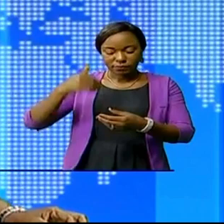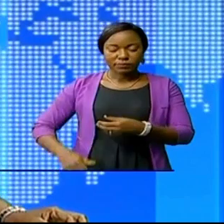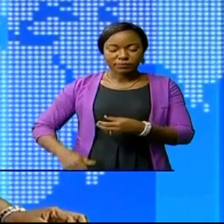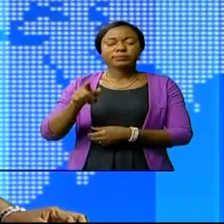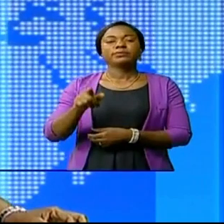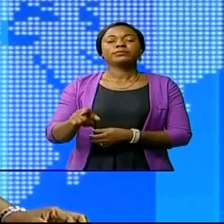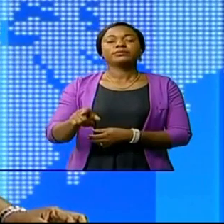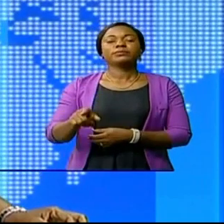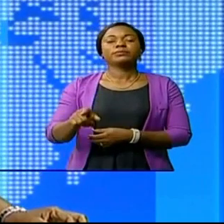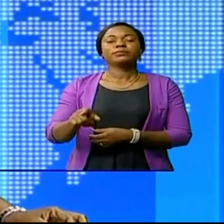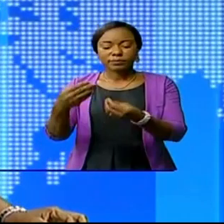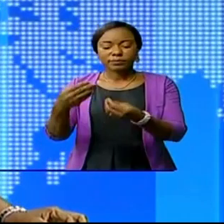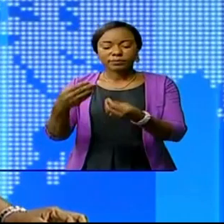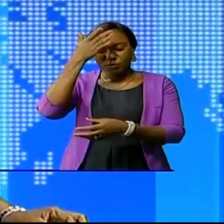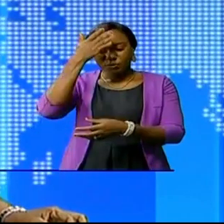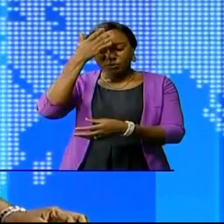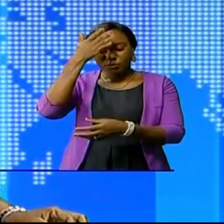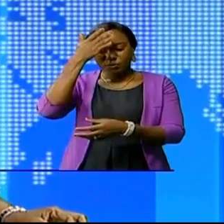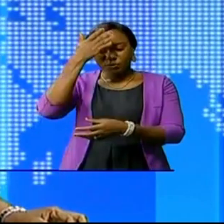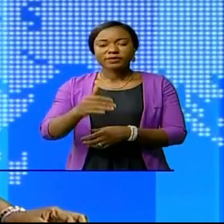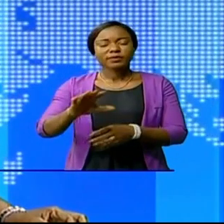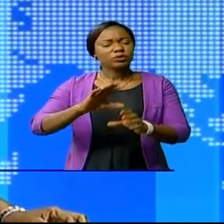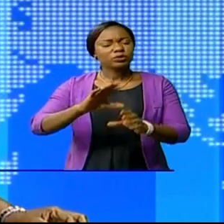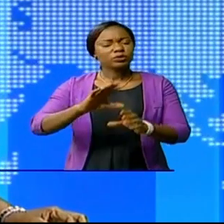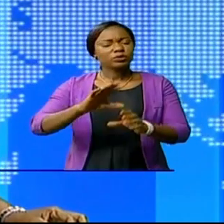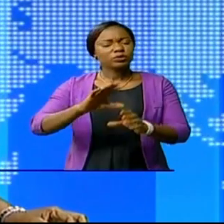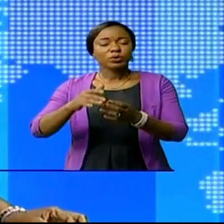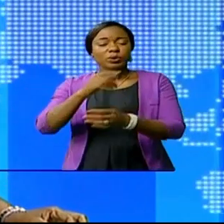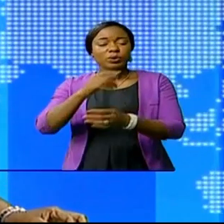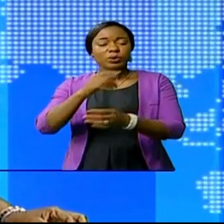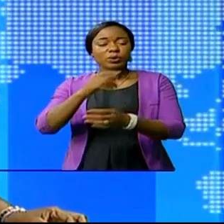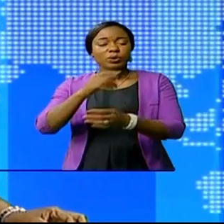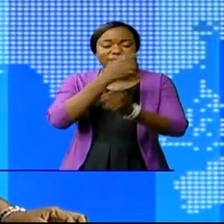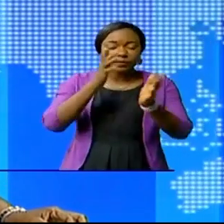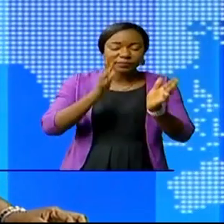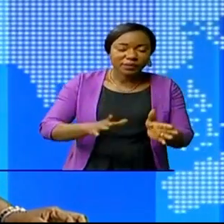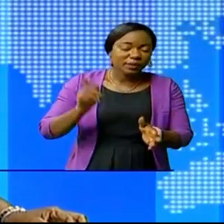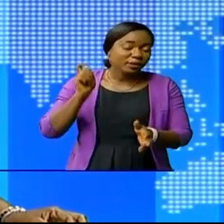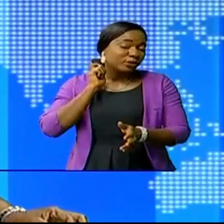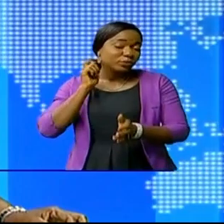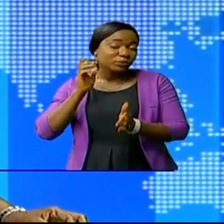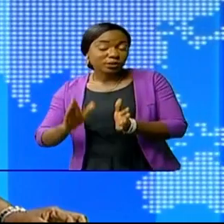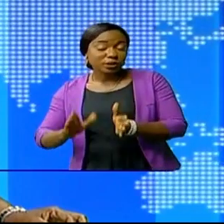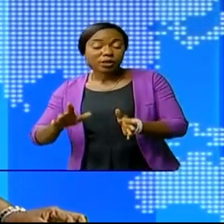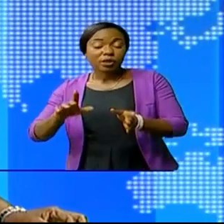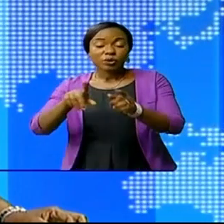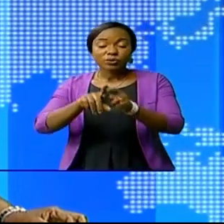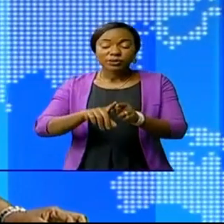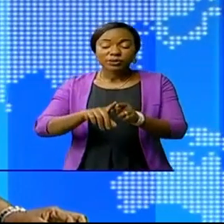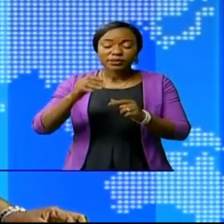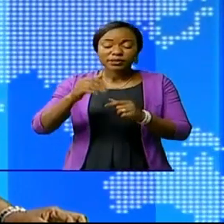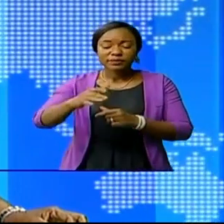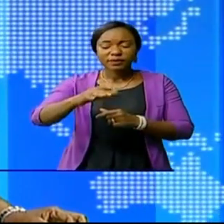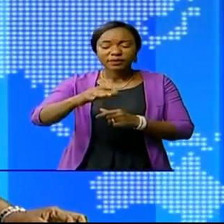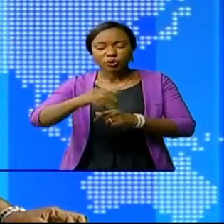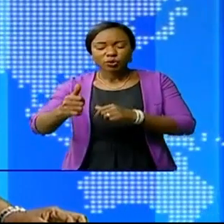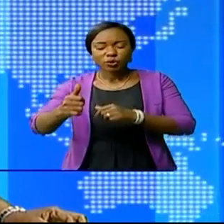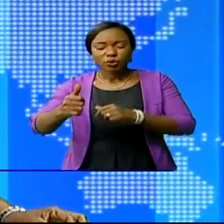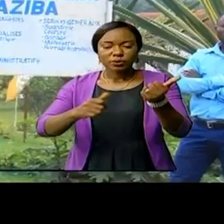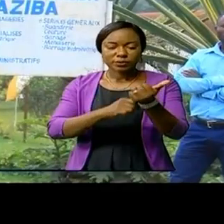Basenguezi devant le corps médical et d'autres personnalités de la province, nous dit López Kakouba.